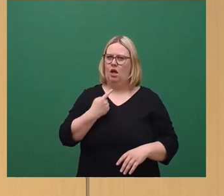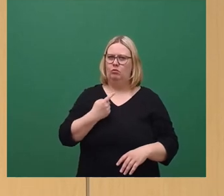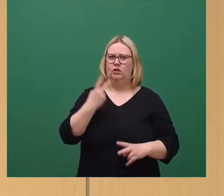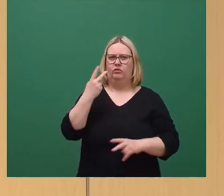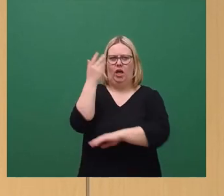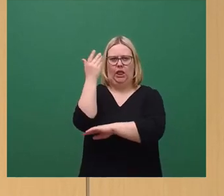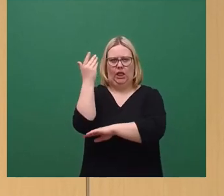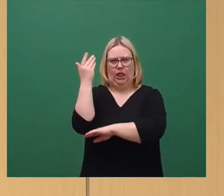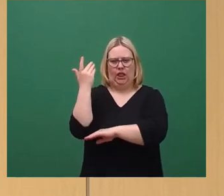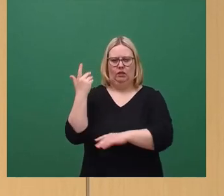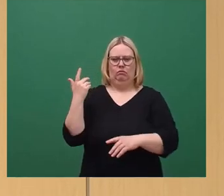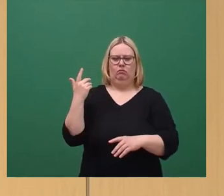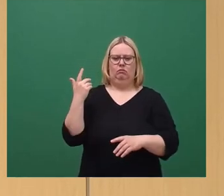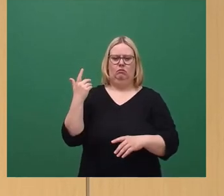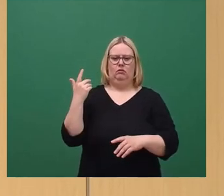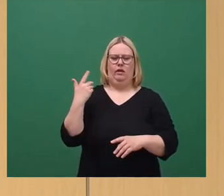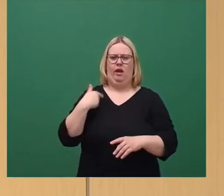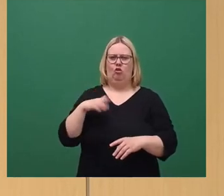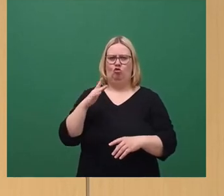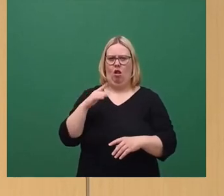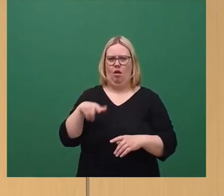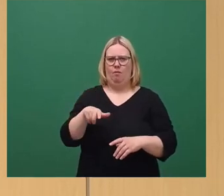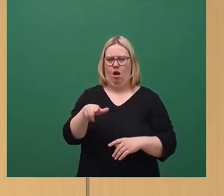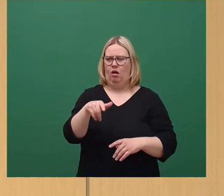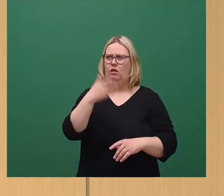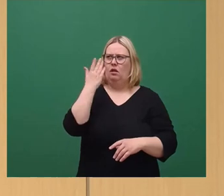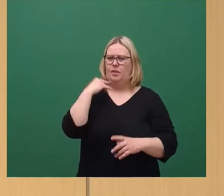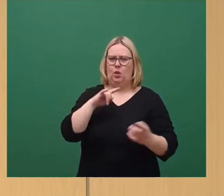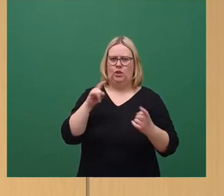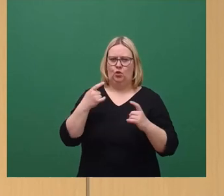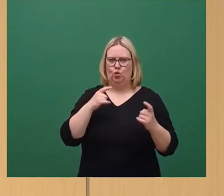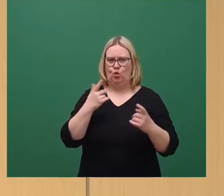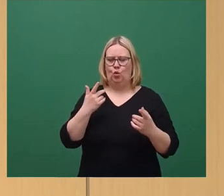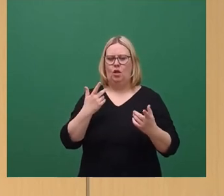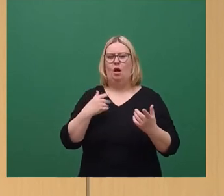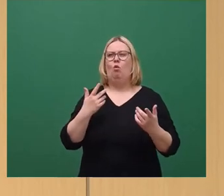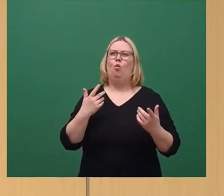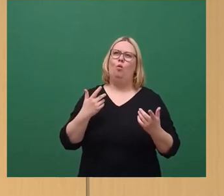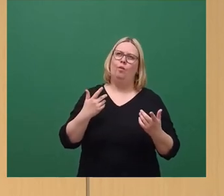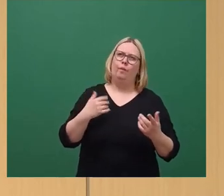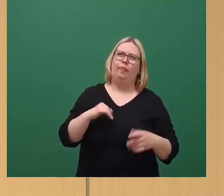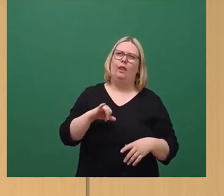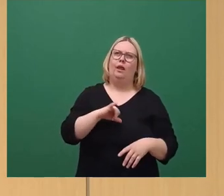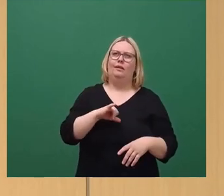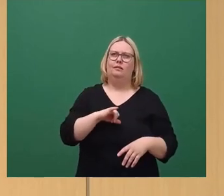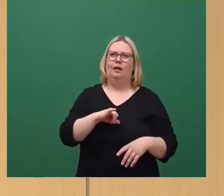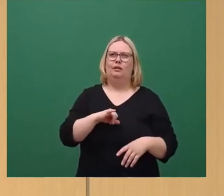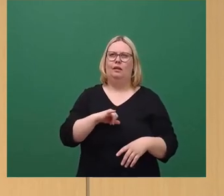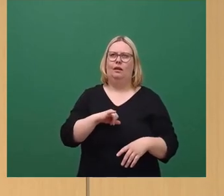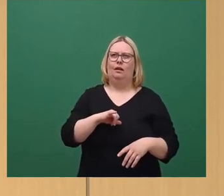gehalten, wenn ich mich nicht irre. Herr Schollbach hat am Rande der damaligen Debatte auch eine sehr interessante Bemerkung gemacht.